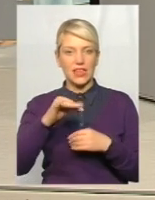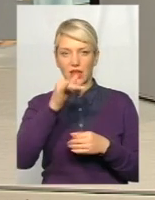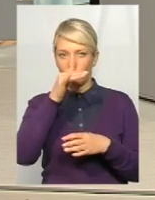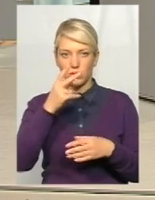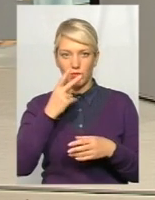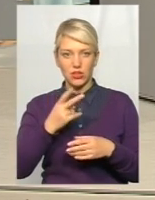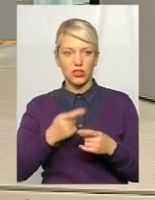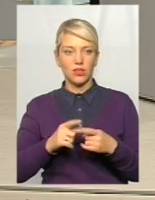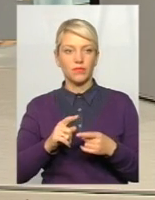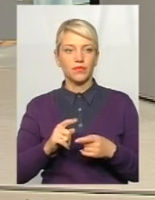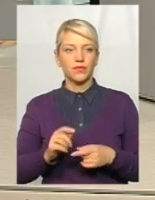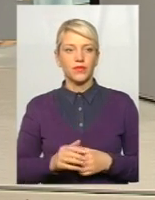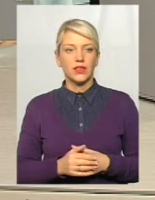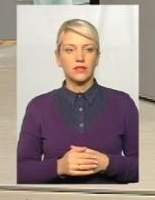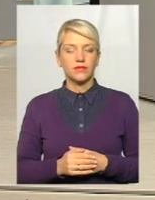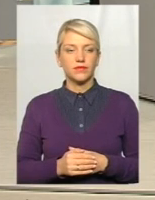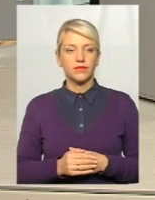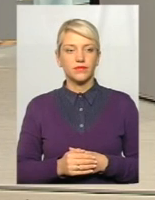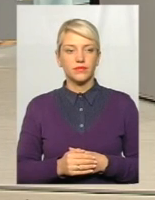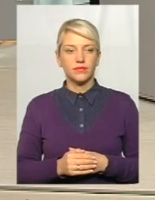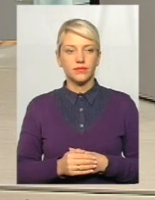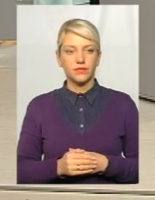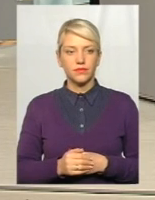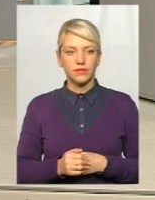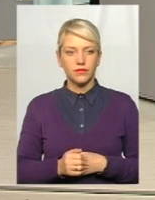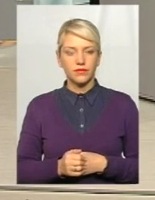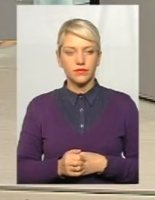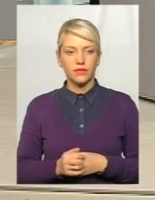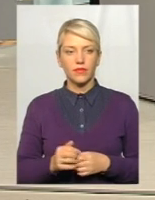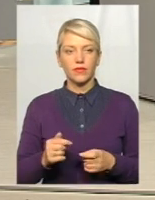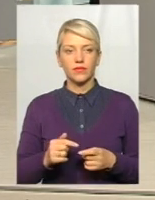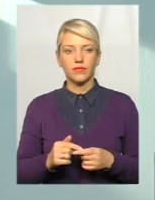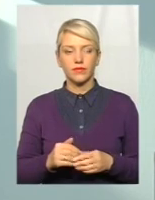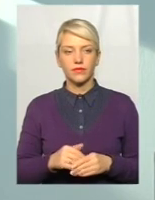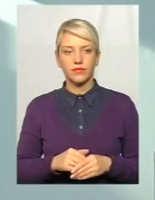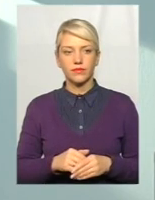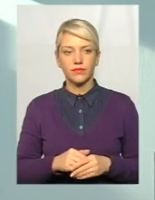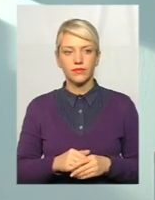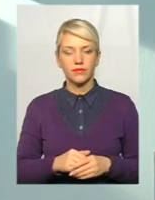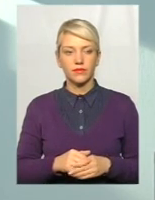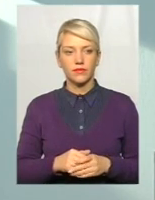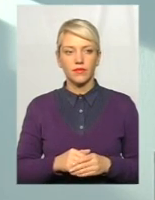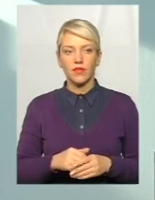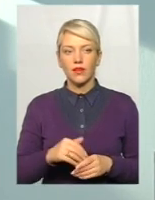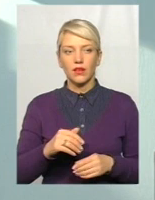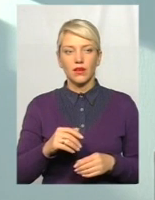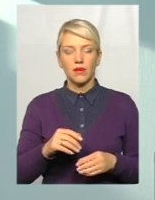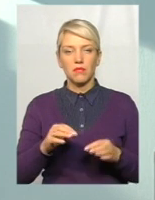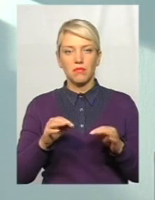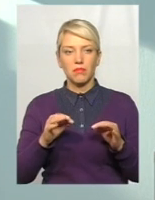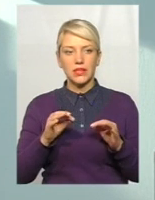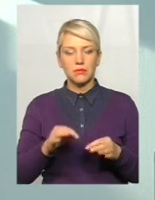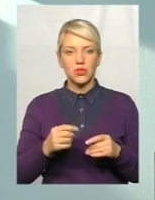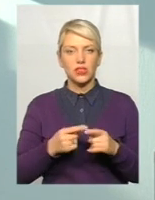тим вони не можуть змінити дані, тому що зайде випадковий мер, і по незнанню там змінить проводку, і все вже не так пішло. Тому, безперечно, це рівня